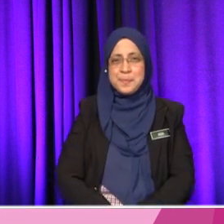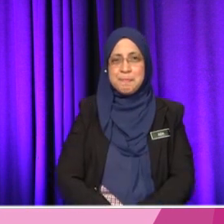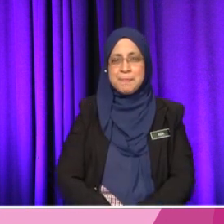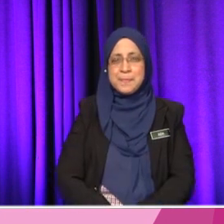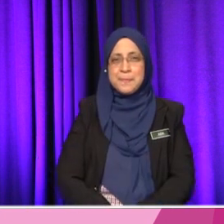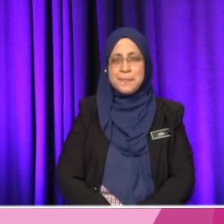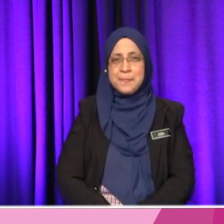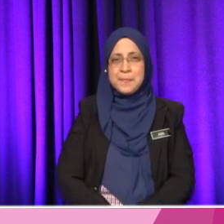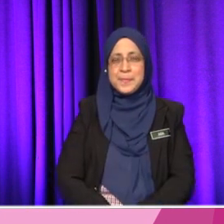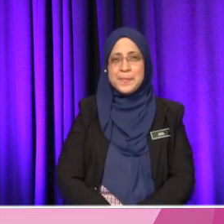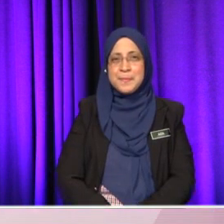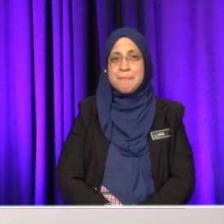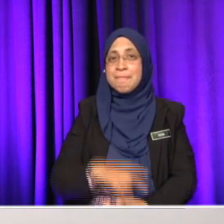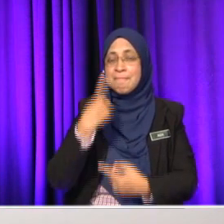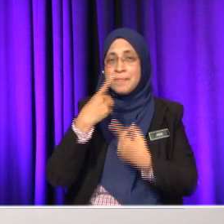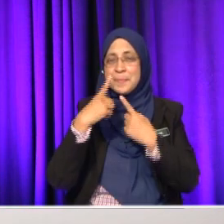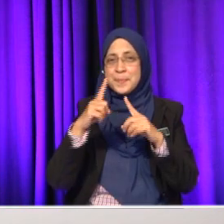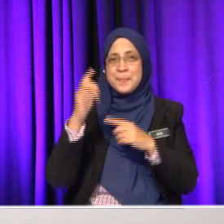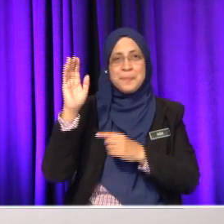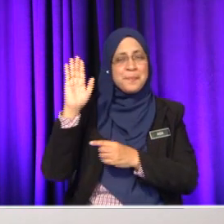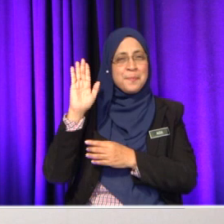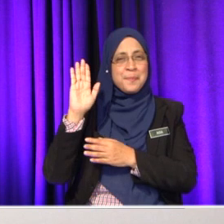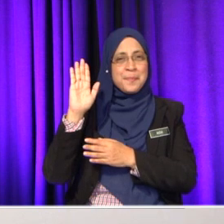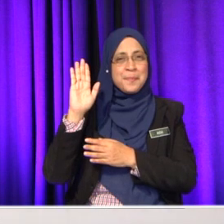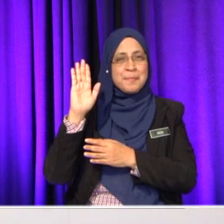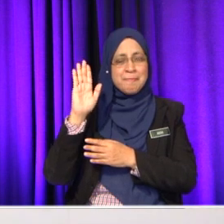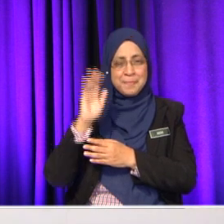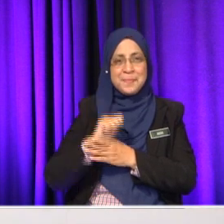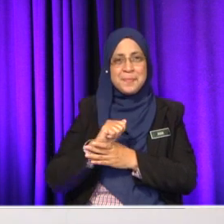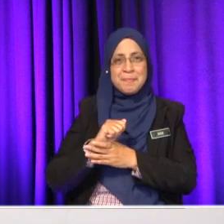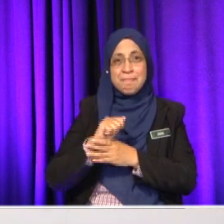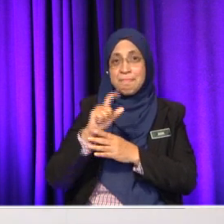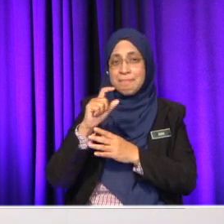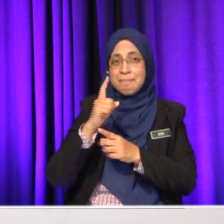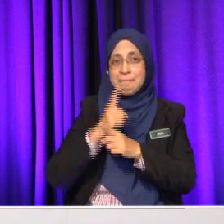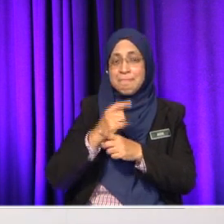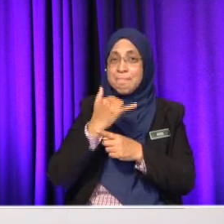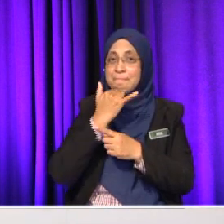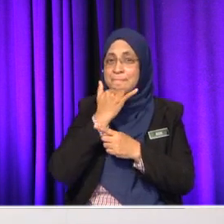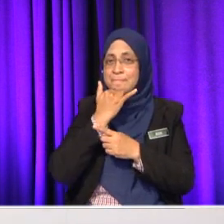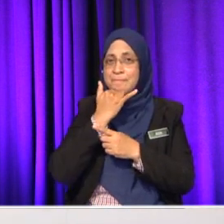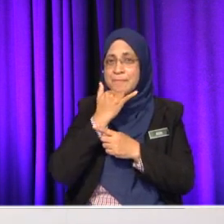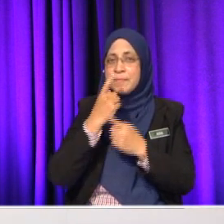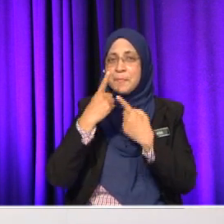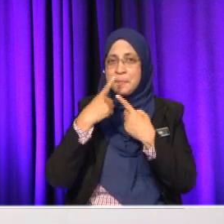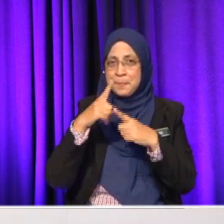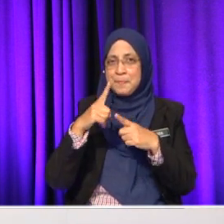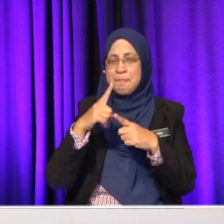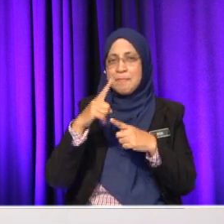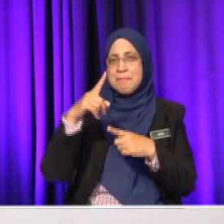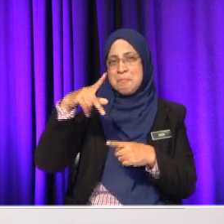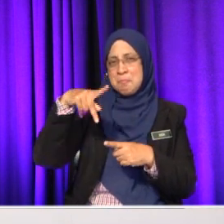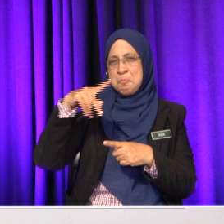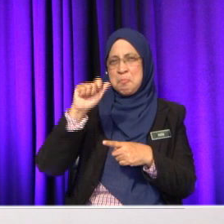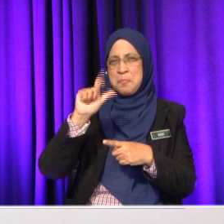Okey. Siapa dulu? Miza dulu. Miza. Jangan tersangkut, Miza. Jawapan dia palsu, cikgu.